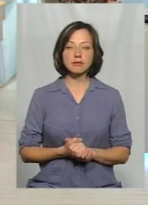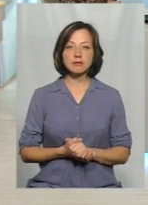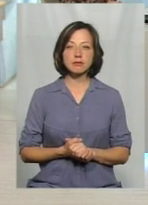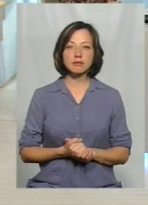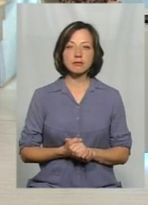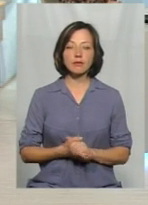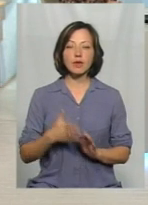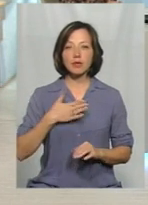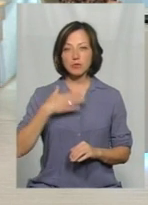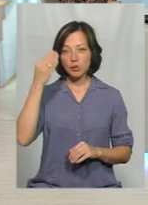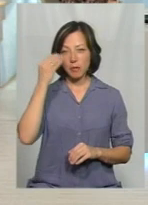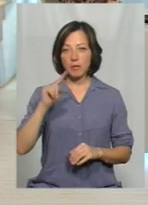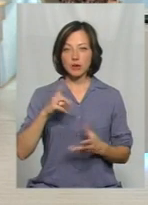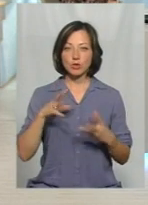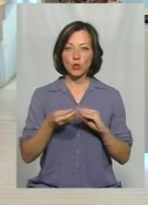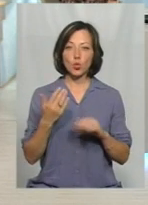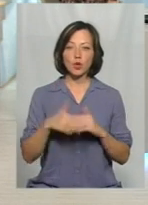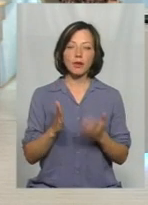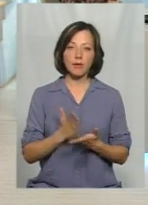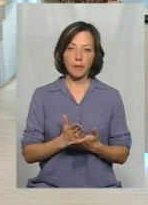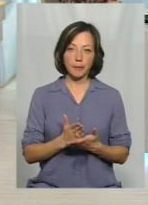Як на мене, перші результати вони вже є.